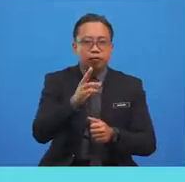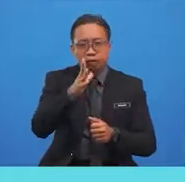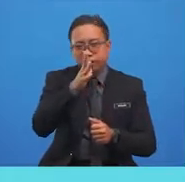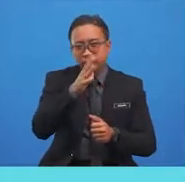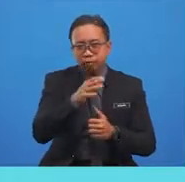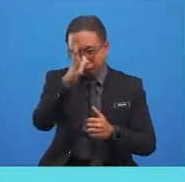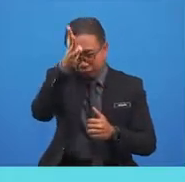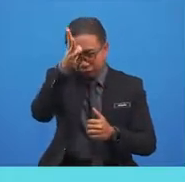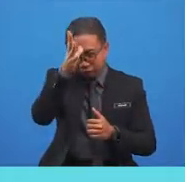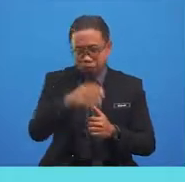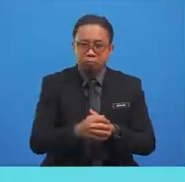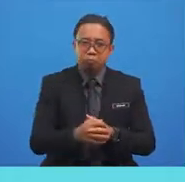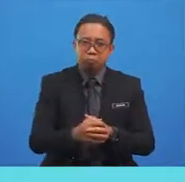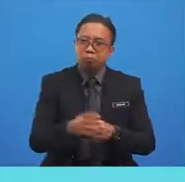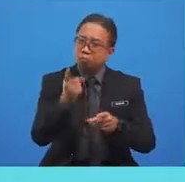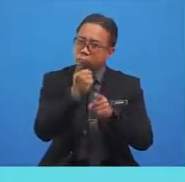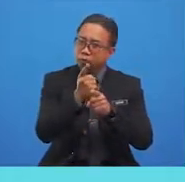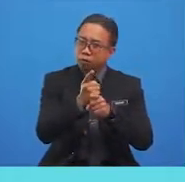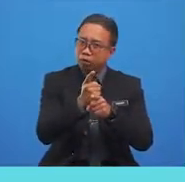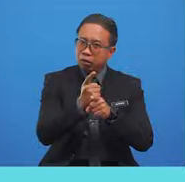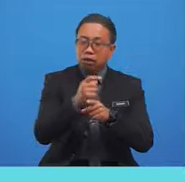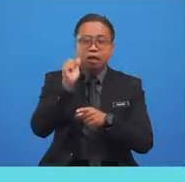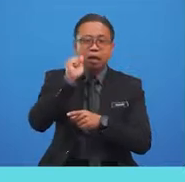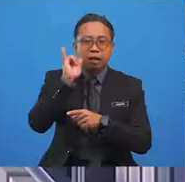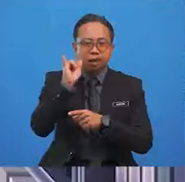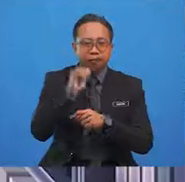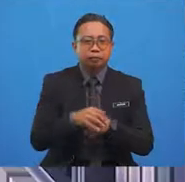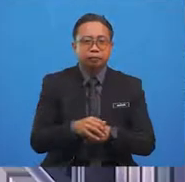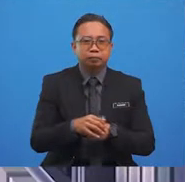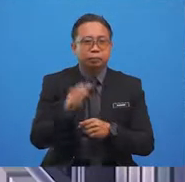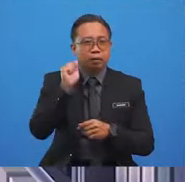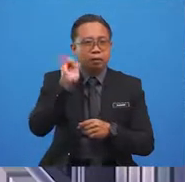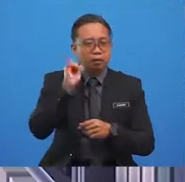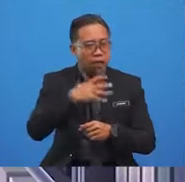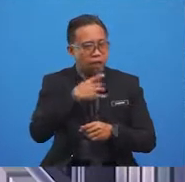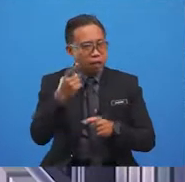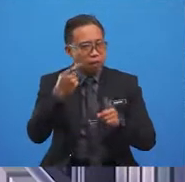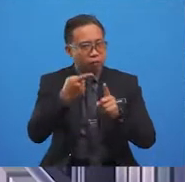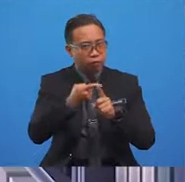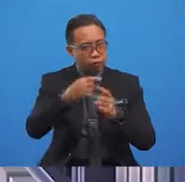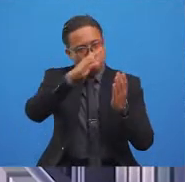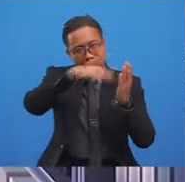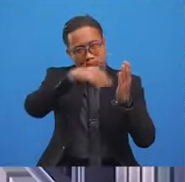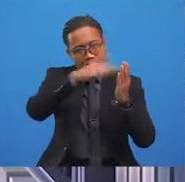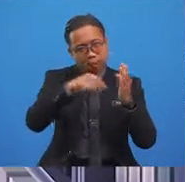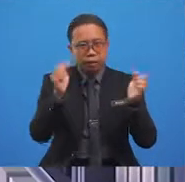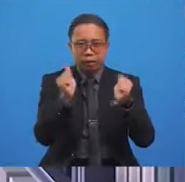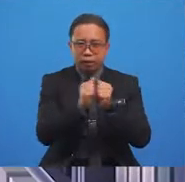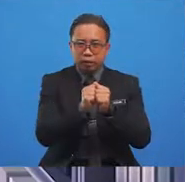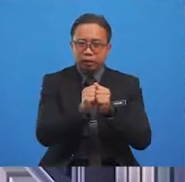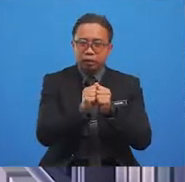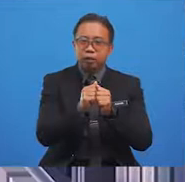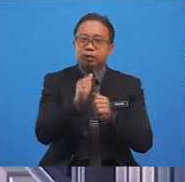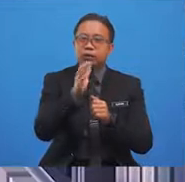Absolutely right, it is Aliyah. Aliyah loves to paint with her